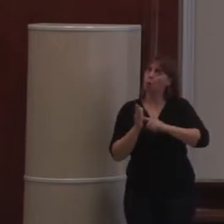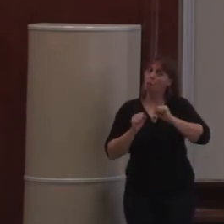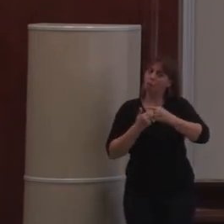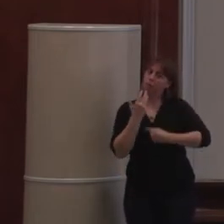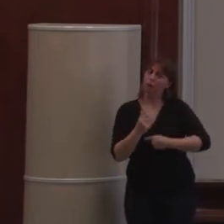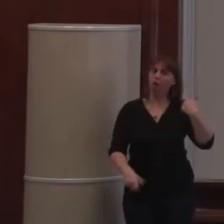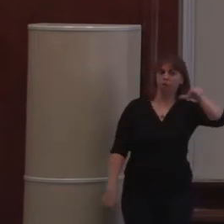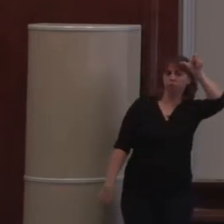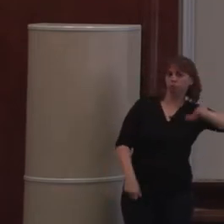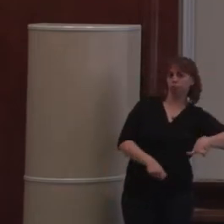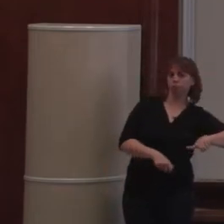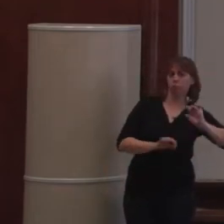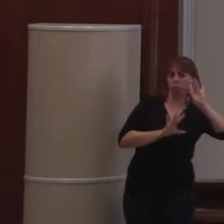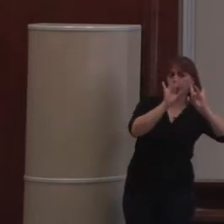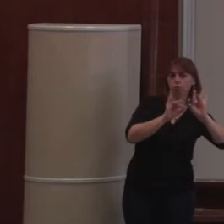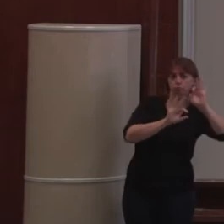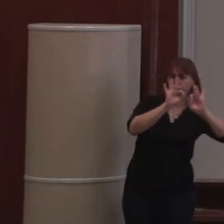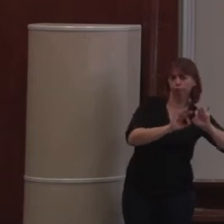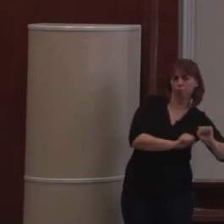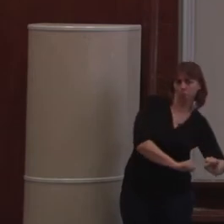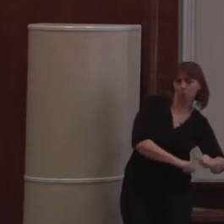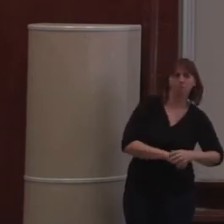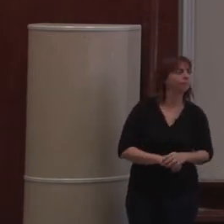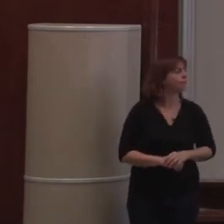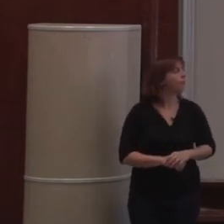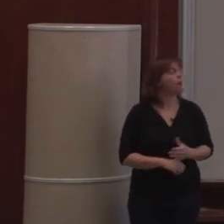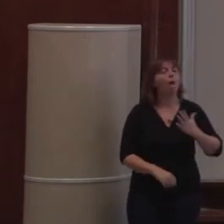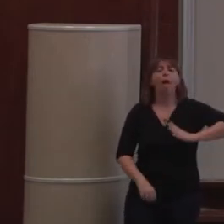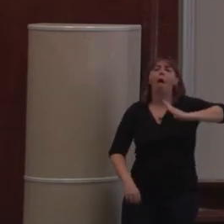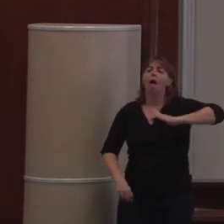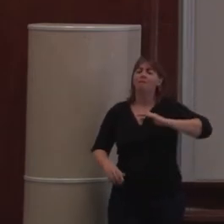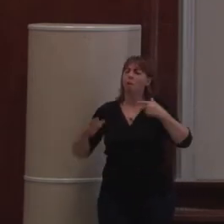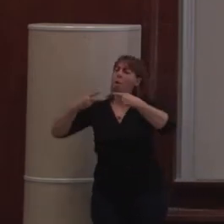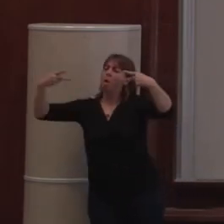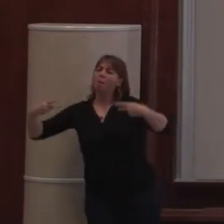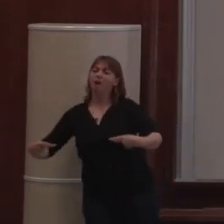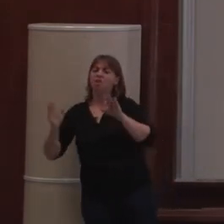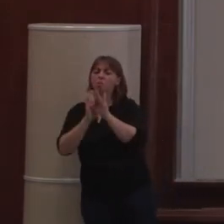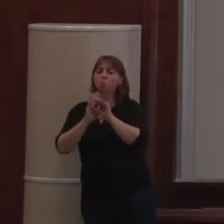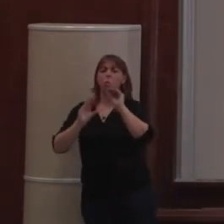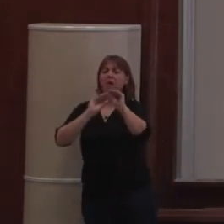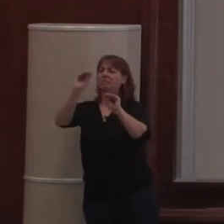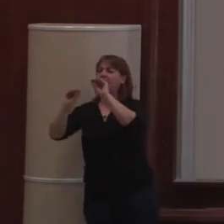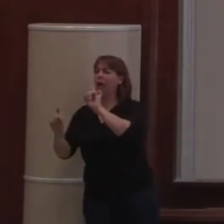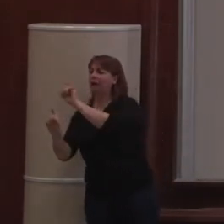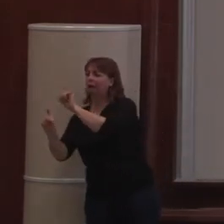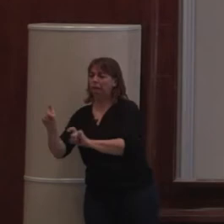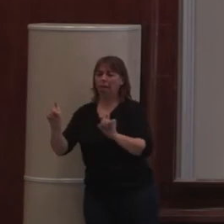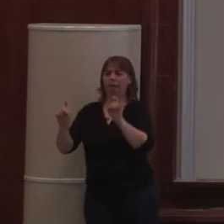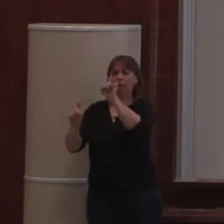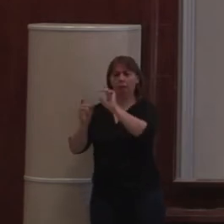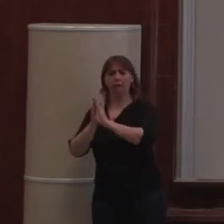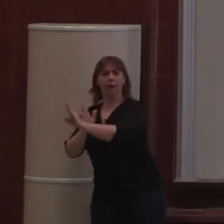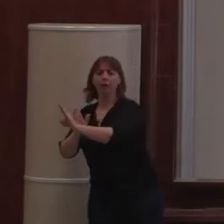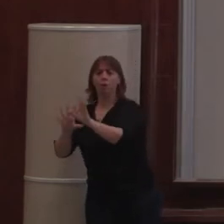On a donc enlevé toutes les fonctionnalités qu'on avait avant disséminées au sein de la page. Donc des boutons ici et là pour aller changer tel truc et tel autre. On